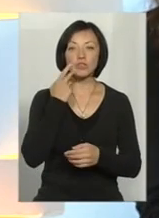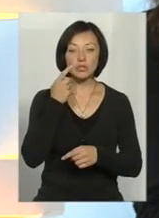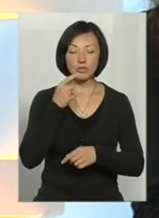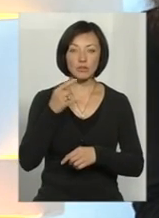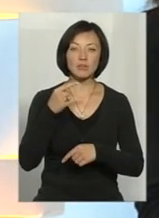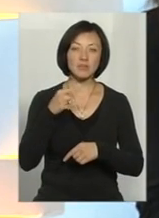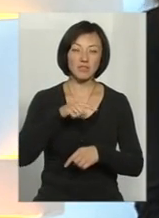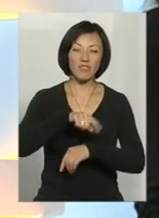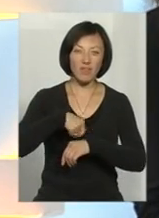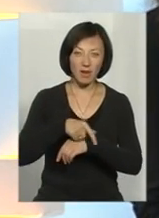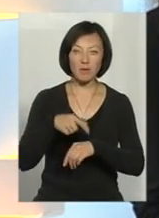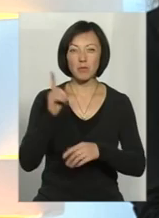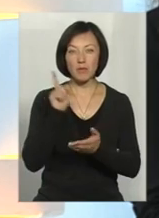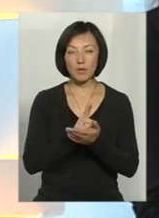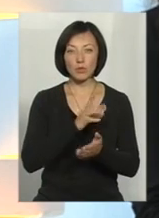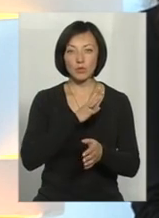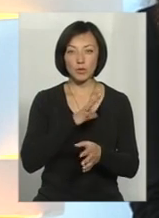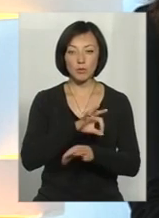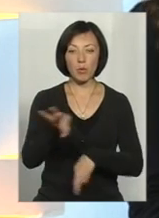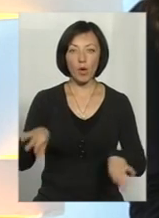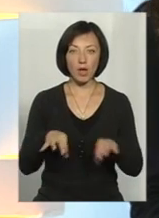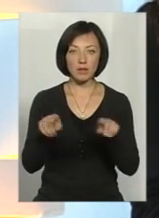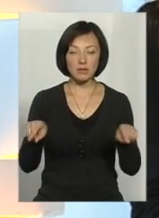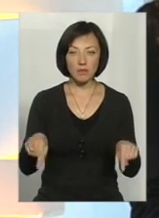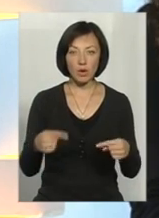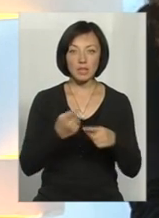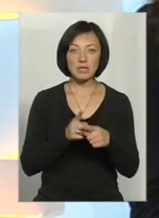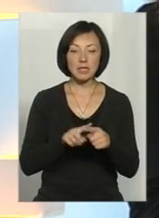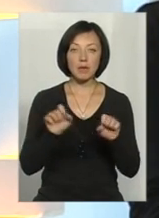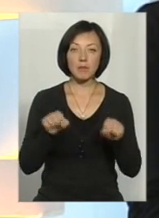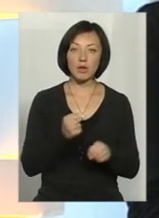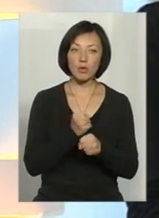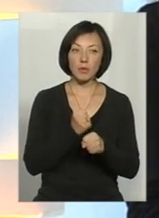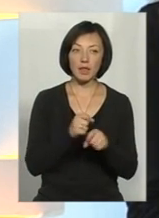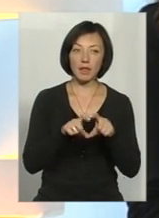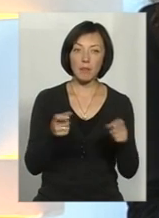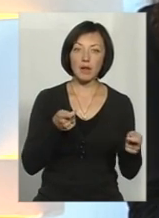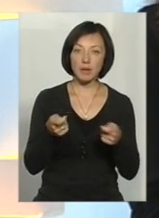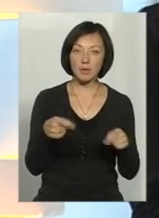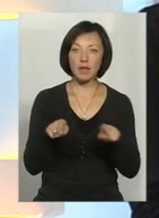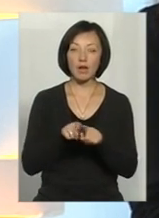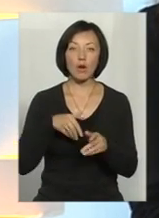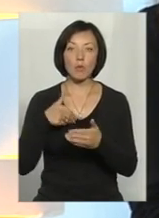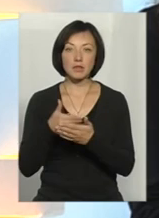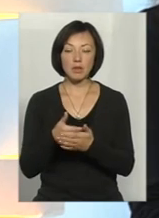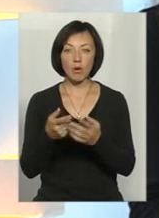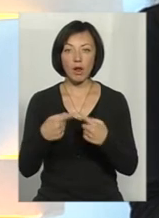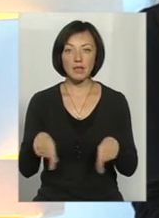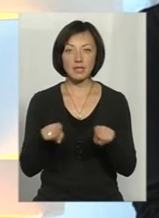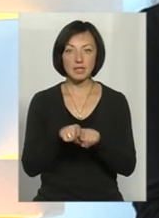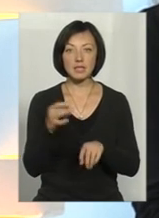розробити проєкт створення. Хто це мав робити? Це міг робити як департамент, так і громадські організації.